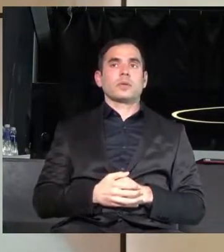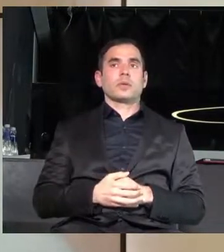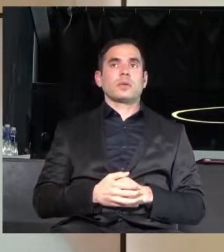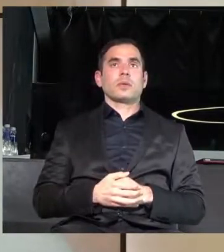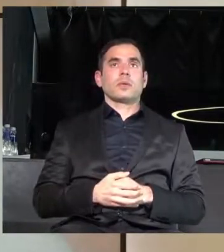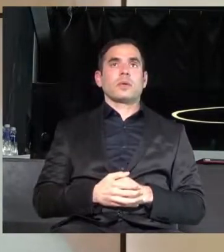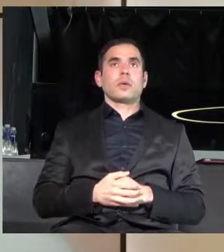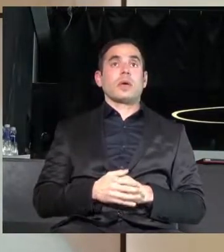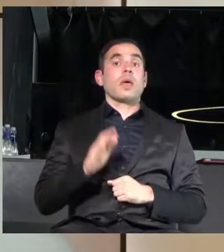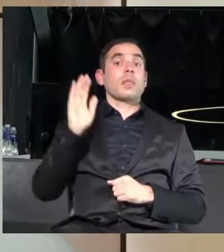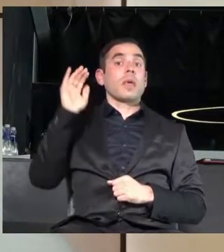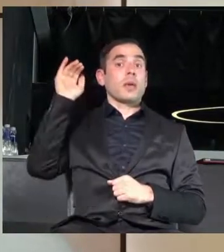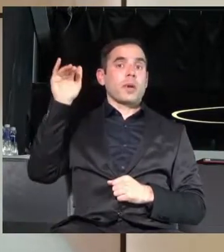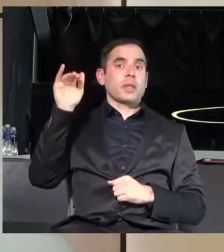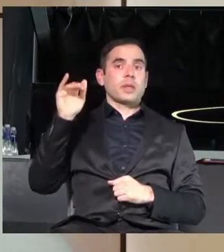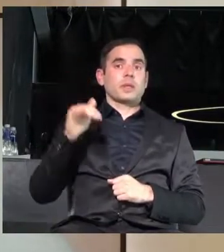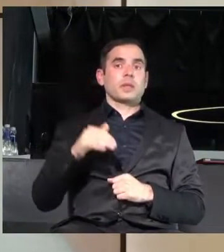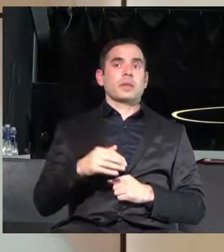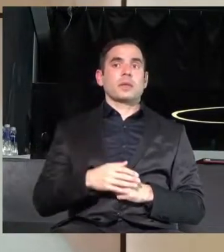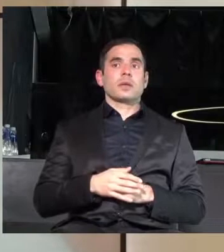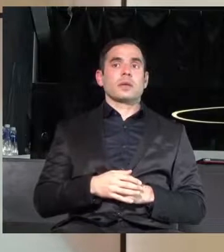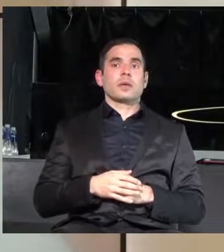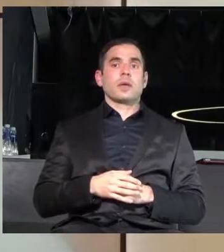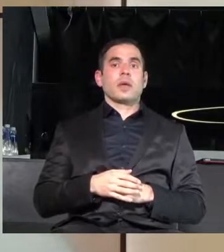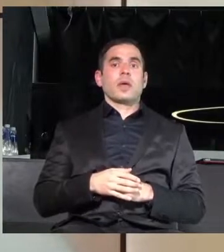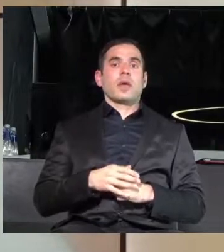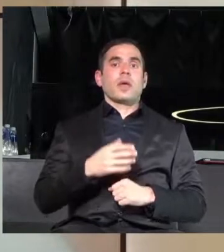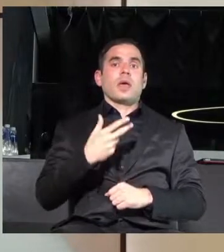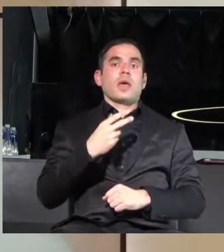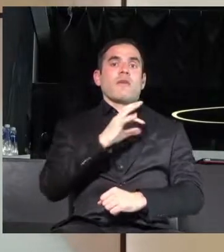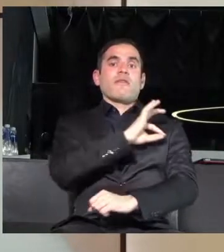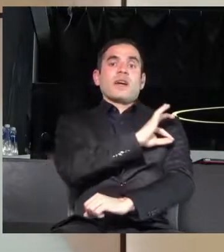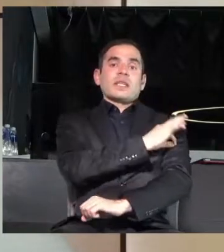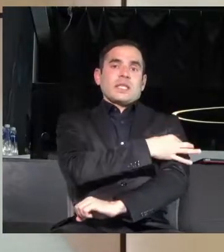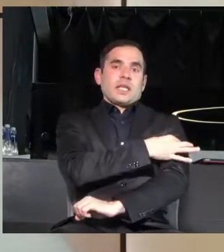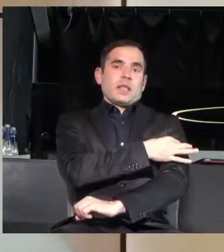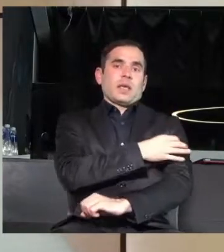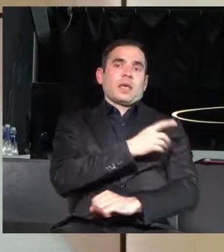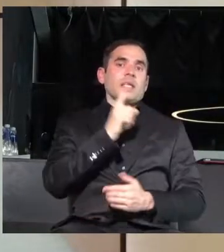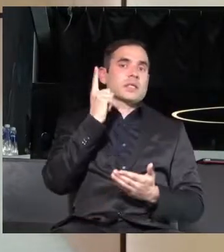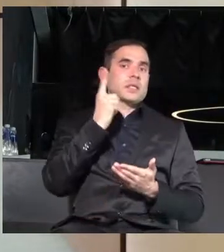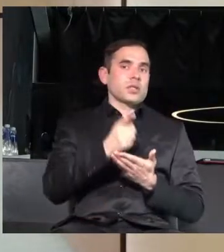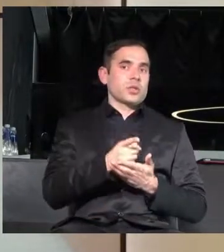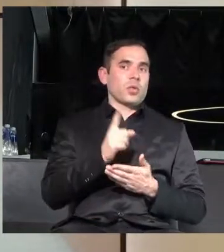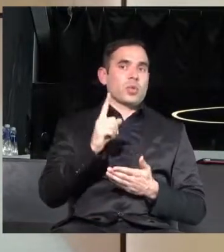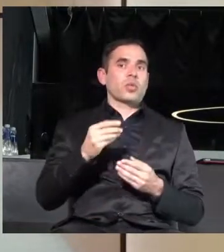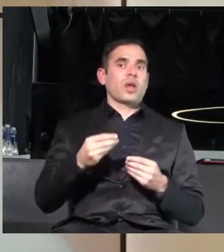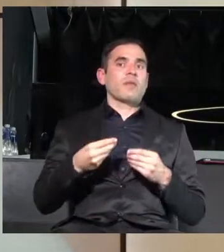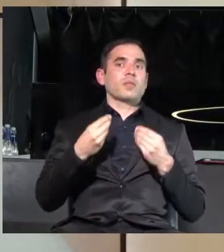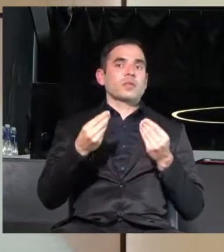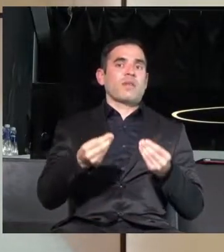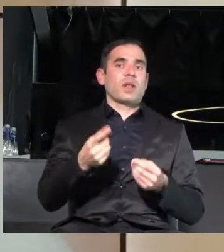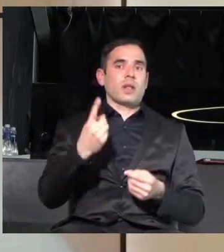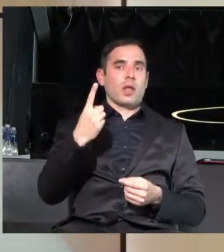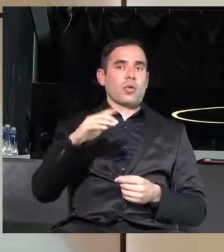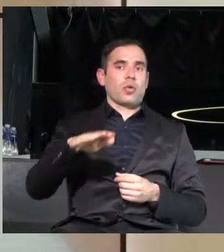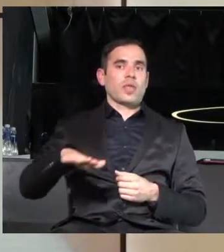И бъдат бити задължителните ваксини, които трябва да бъдат поставени на едно дете.